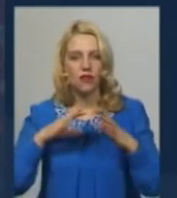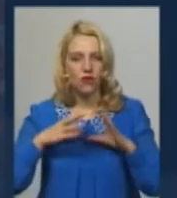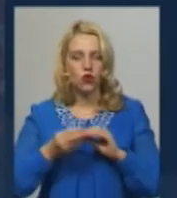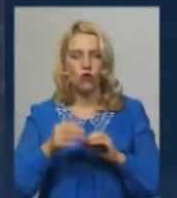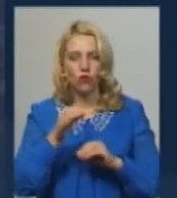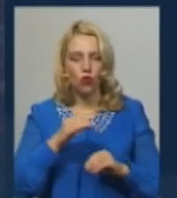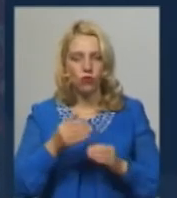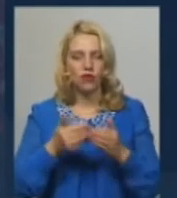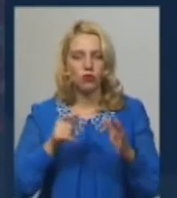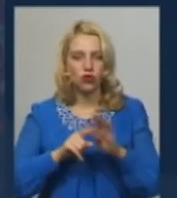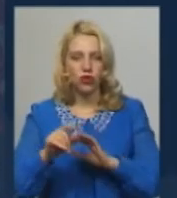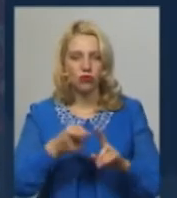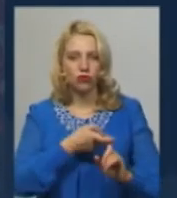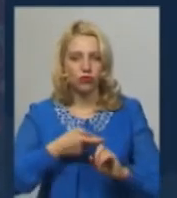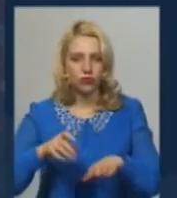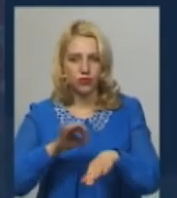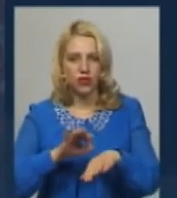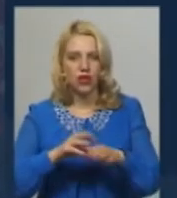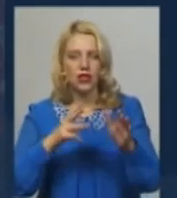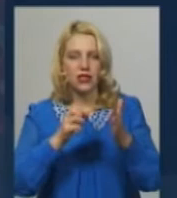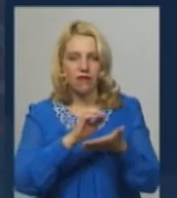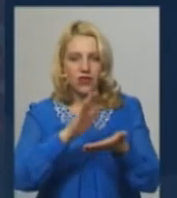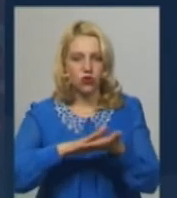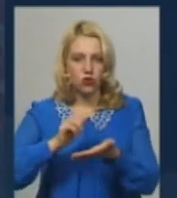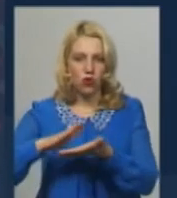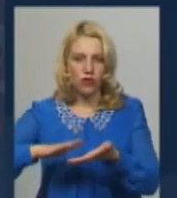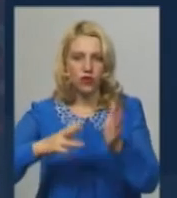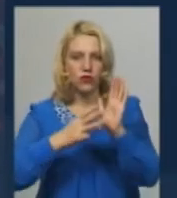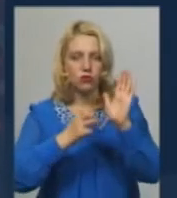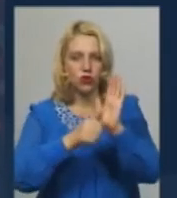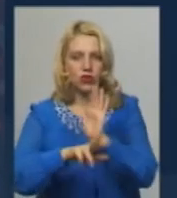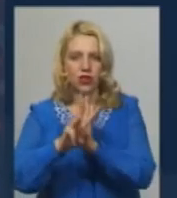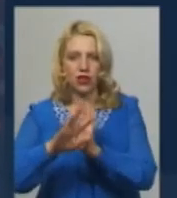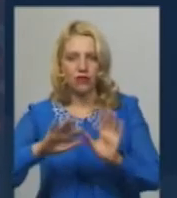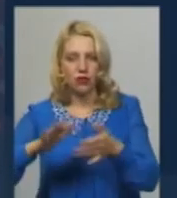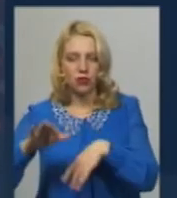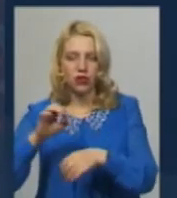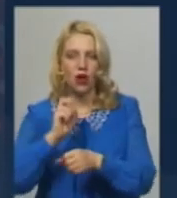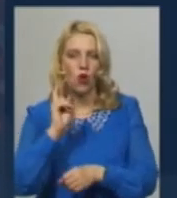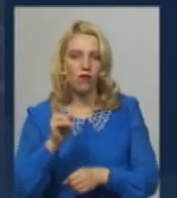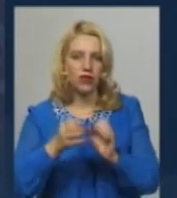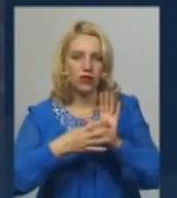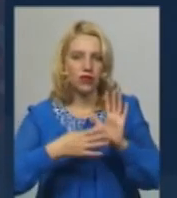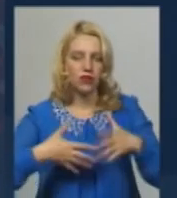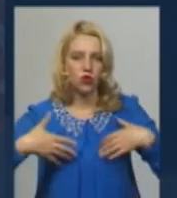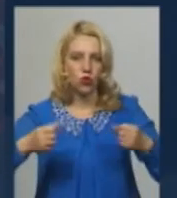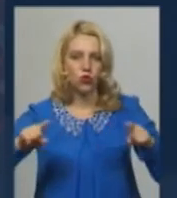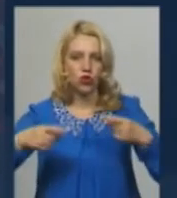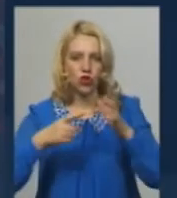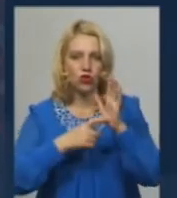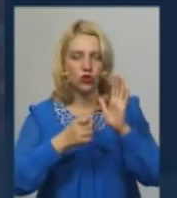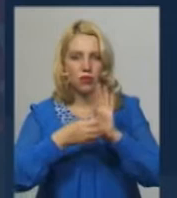пандемії офіційно зафіксовано 863 підтверджених випадки ковід-19. Одужало 615 осіб.